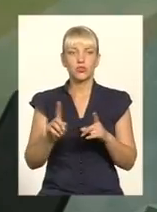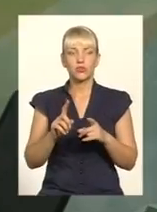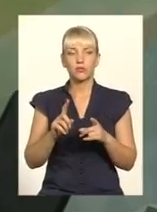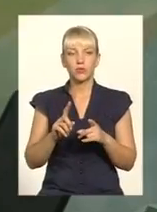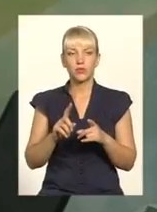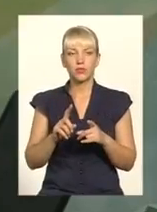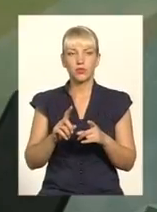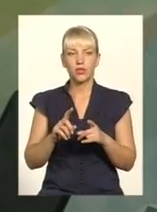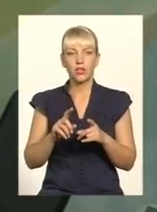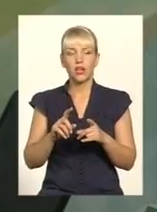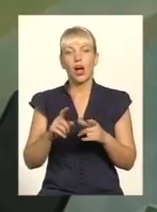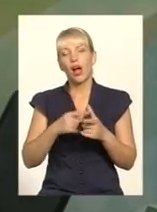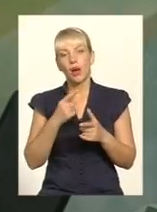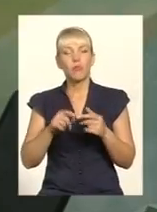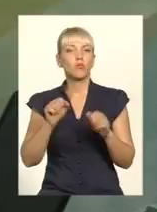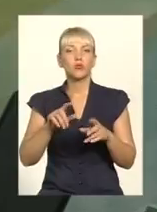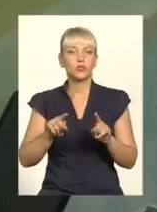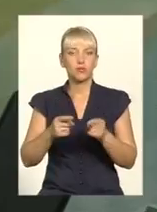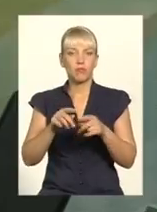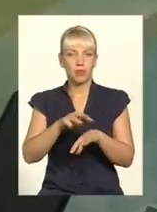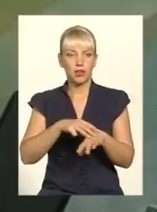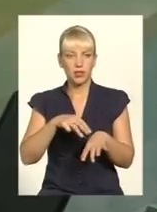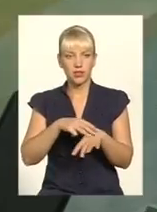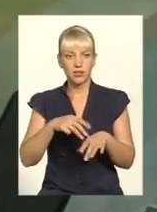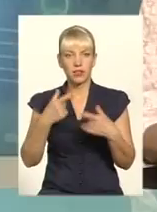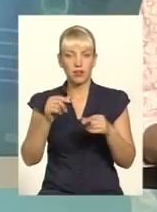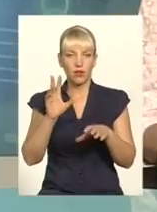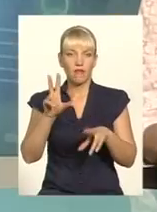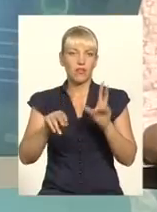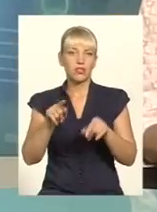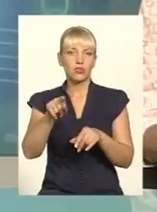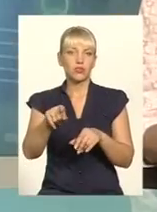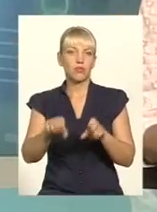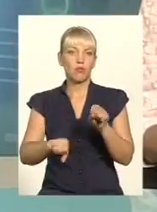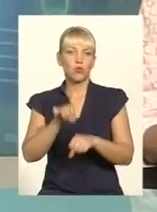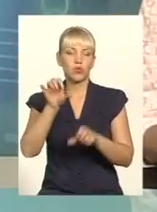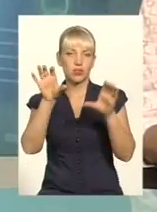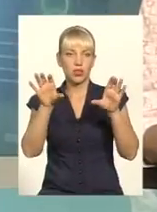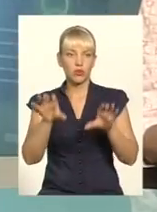правоохоронних органів, де буде кваліфікуватися, як те, що ми порушували